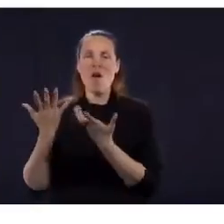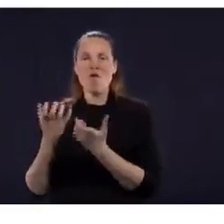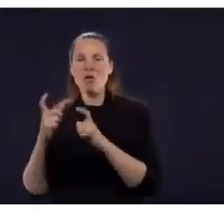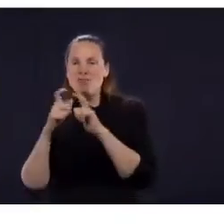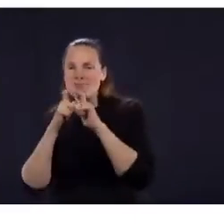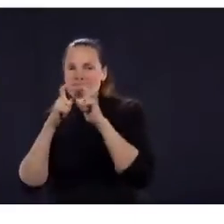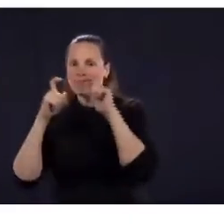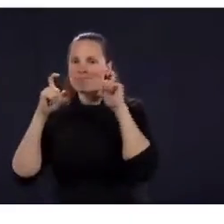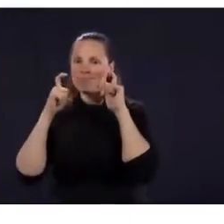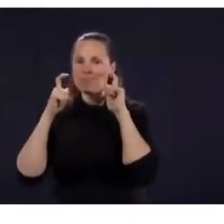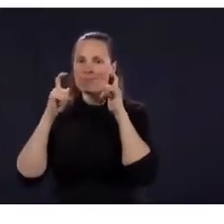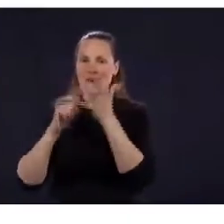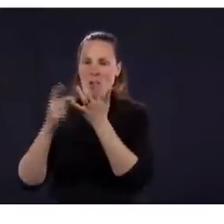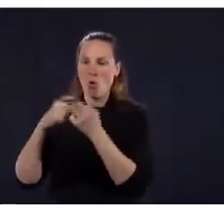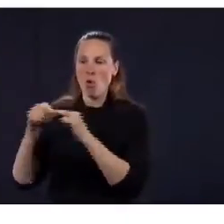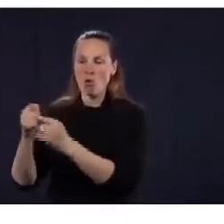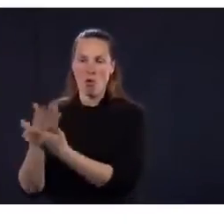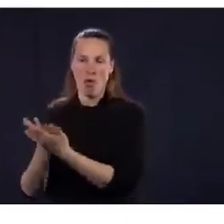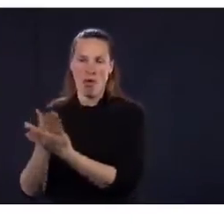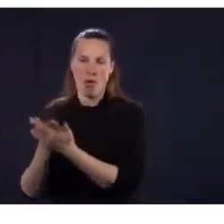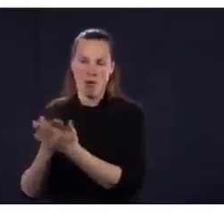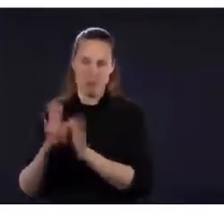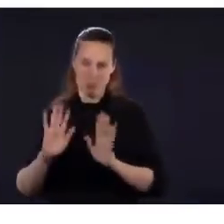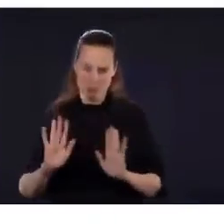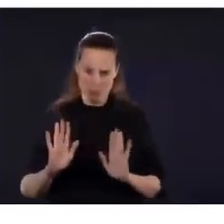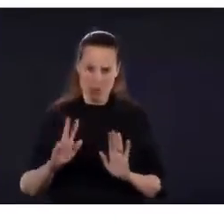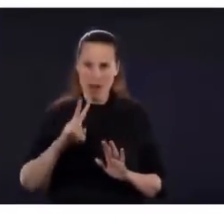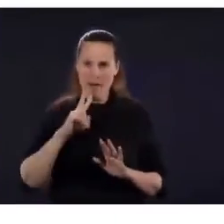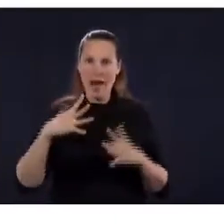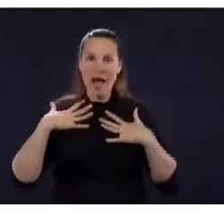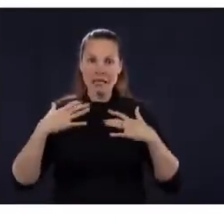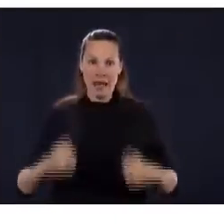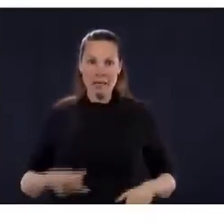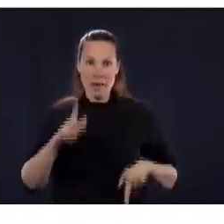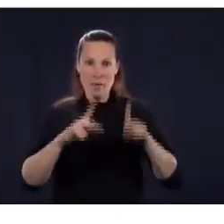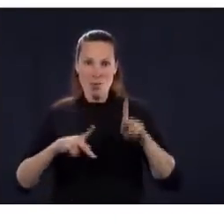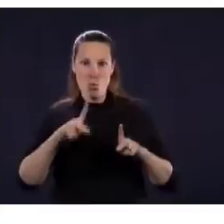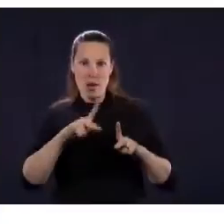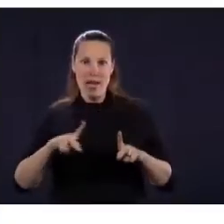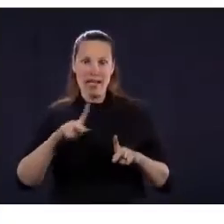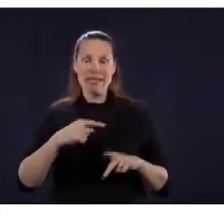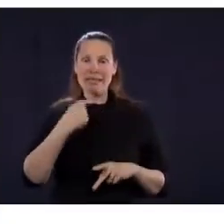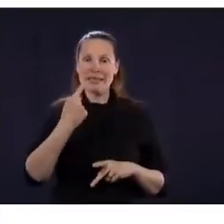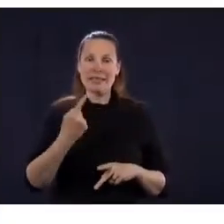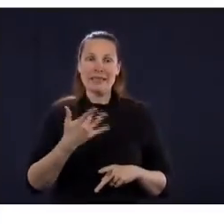'important, c'est que tout le monde se sente à l'aise dans cette réouverture-là.